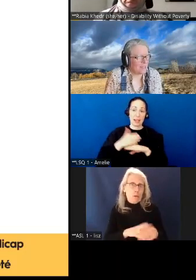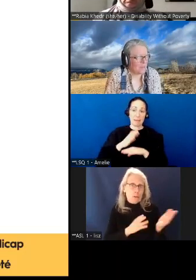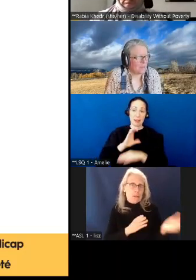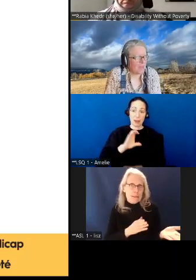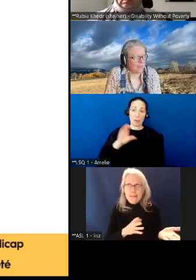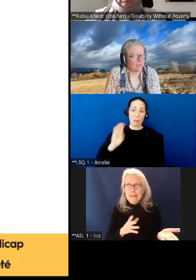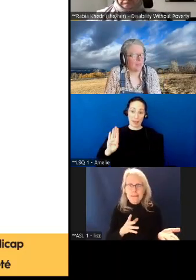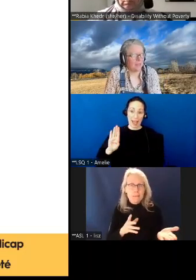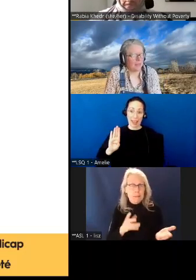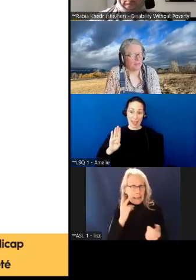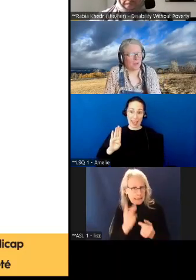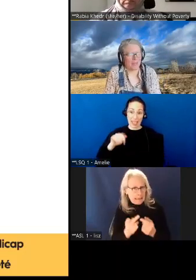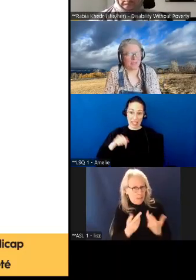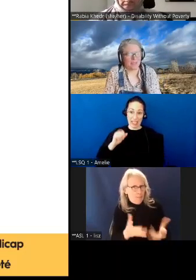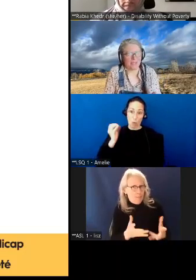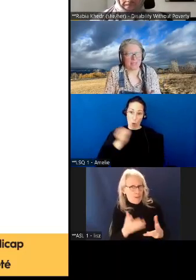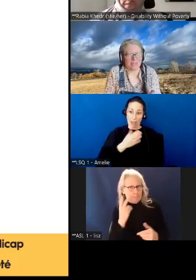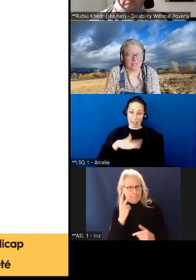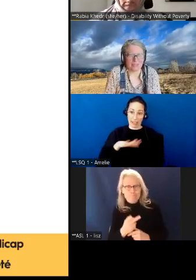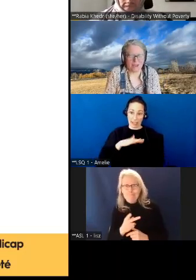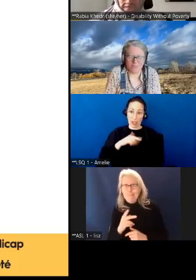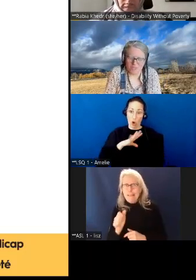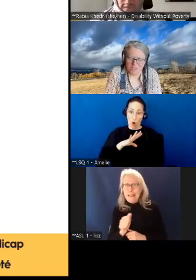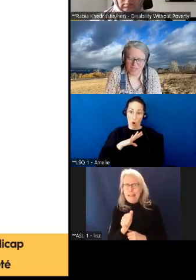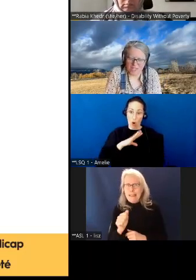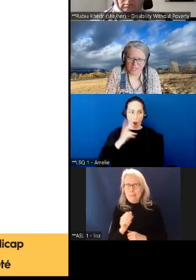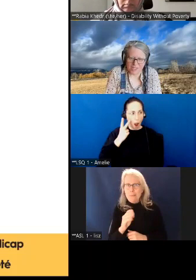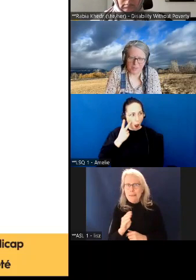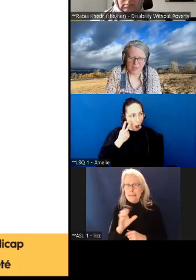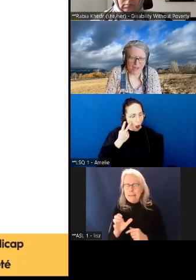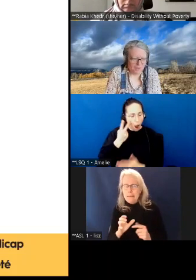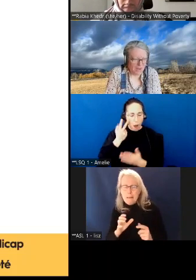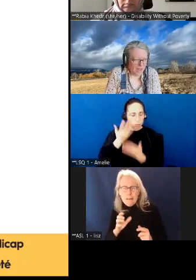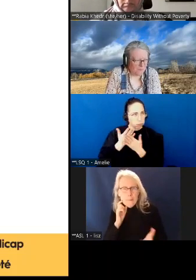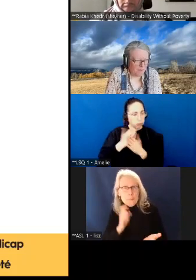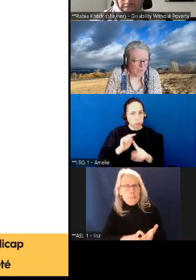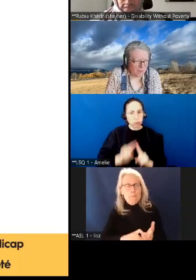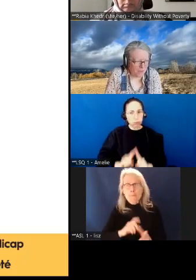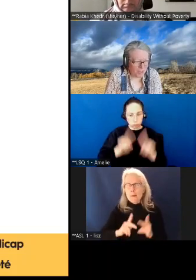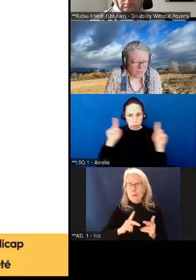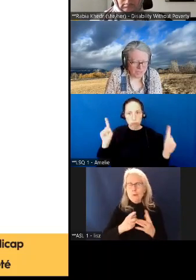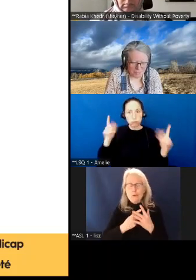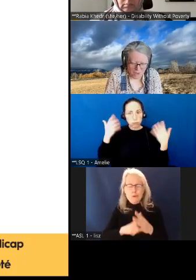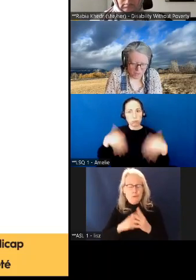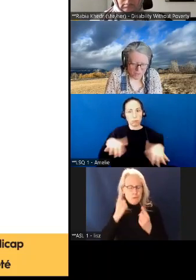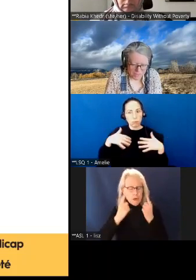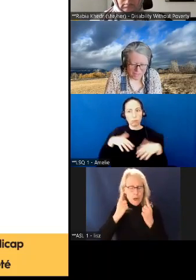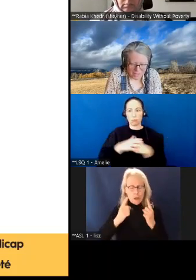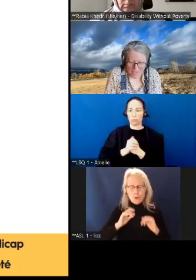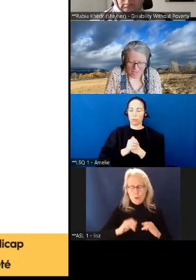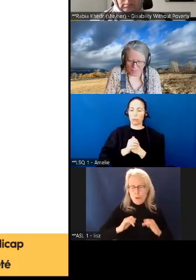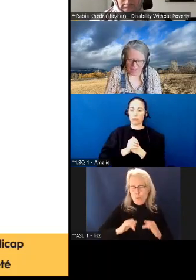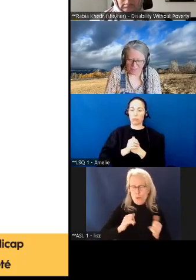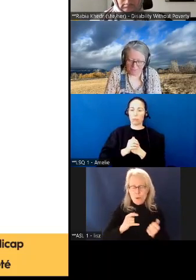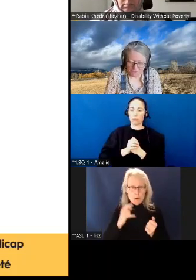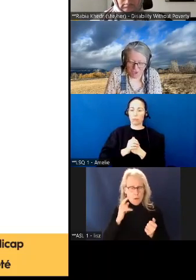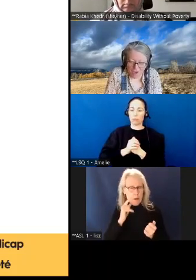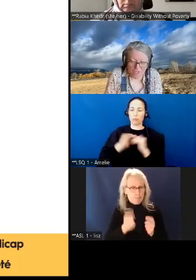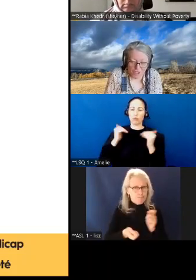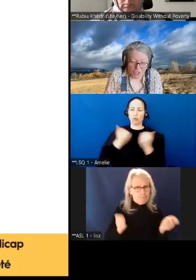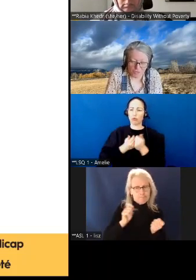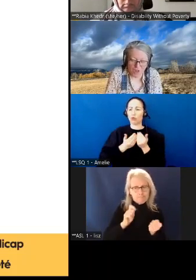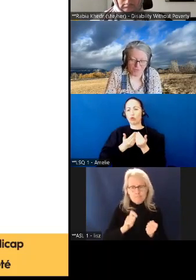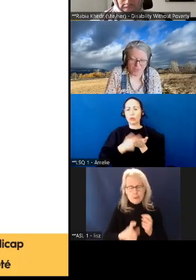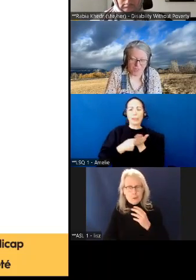-Britannique. Et donc, je vois vraiment la différence que ça fait. Les conversations que nous avons.